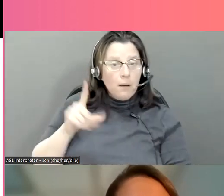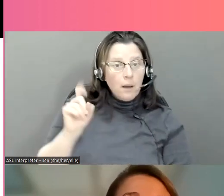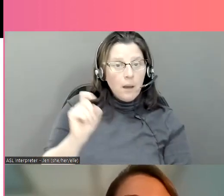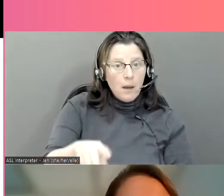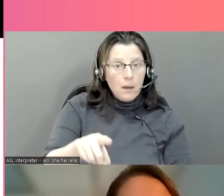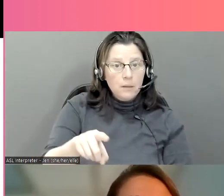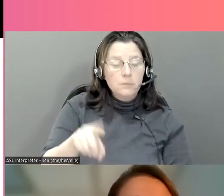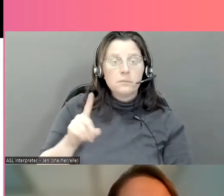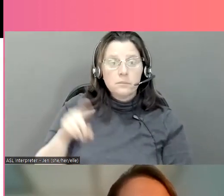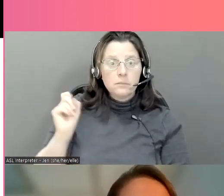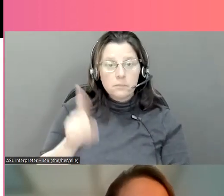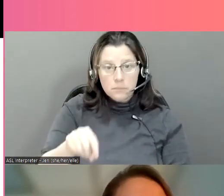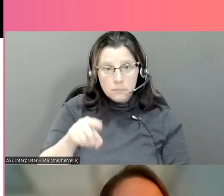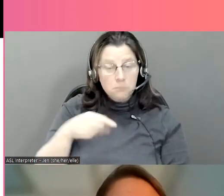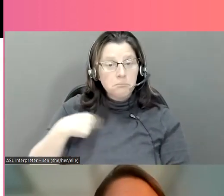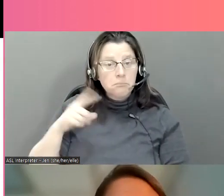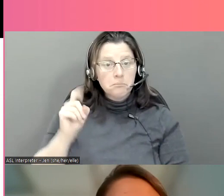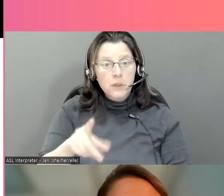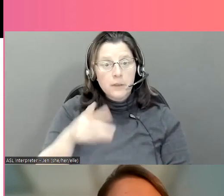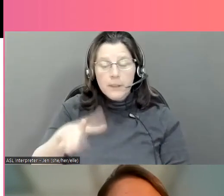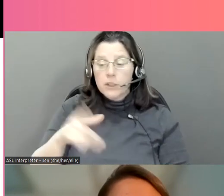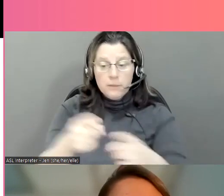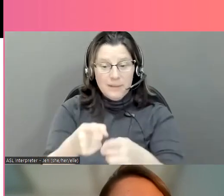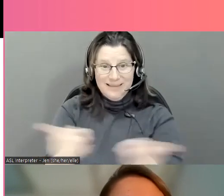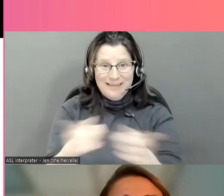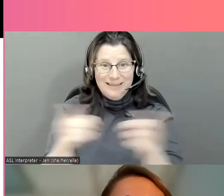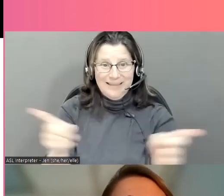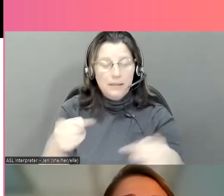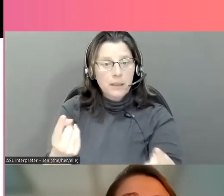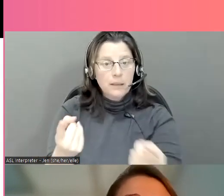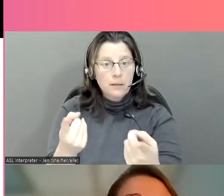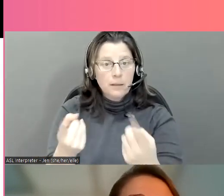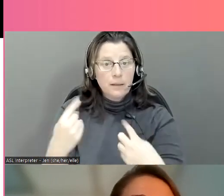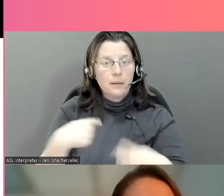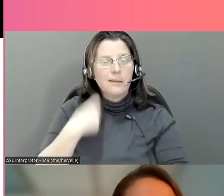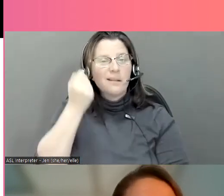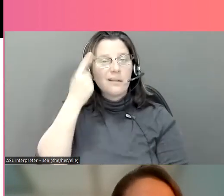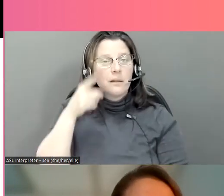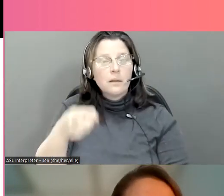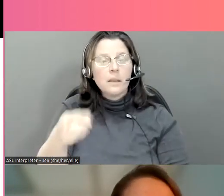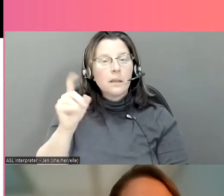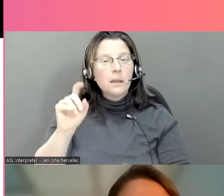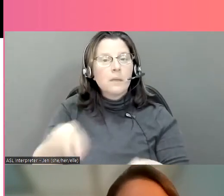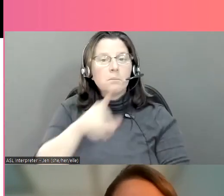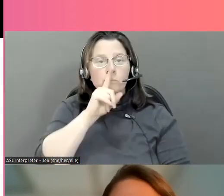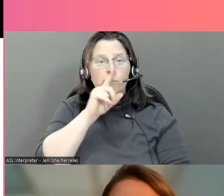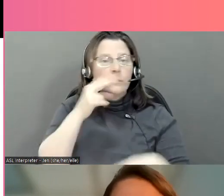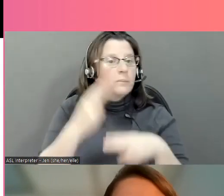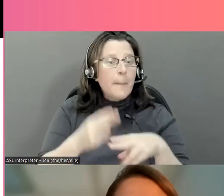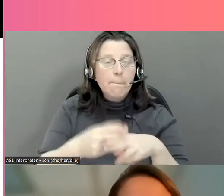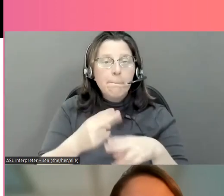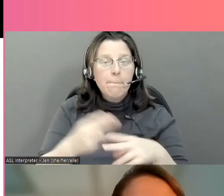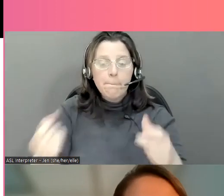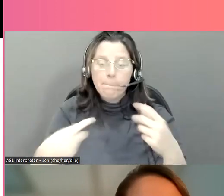question et on peut obtenir des commentaires anonymes. Alors, les utilisateurs se cachent derrière leur écran et peuvent afficher des